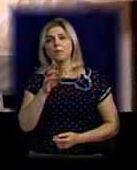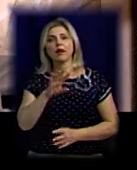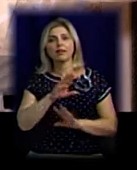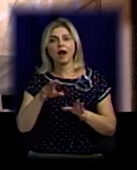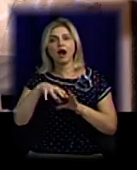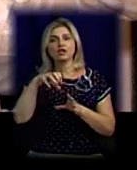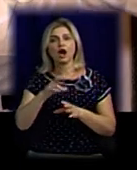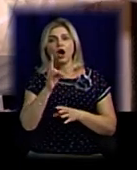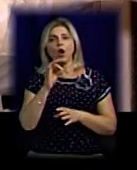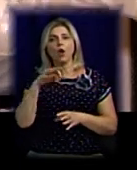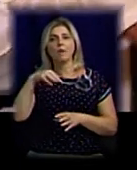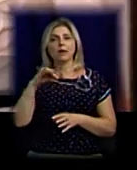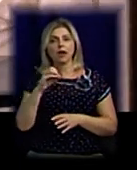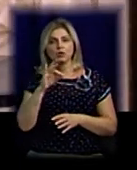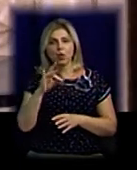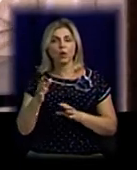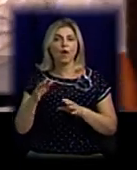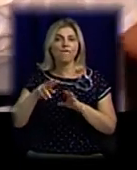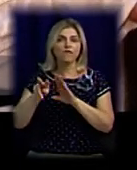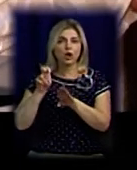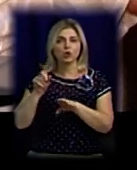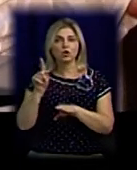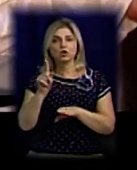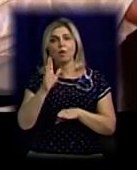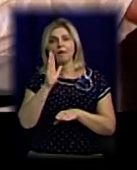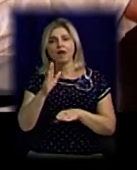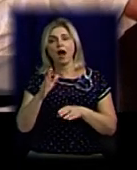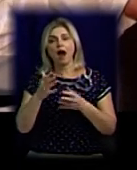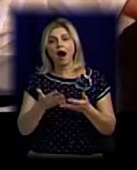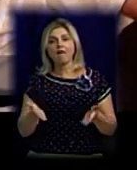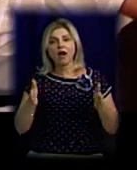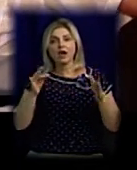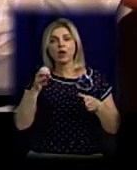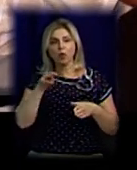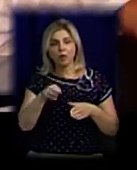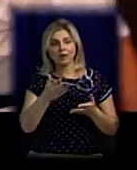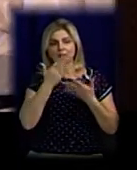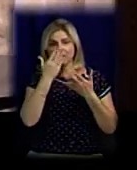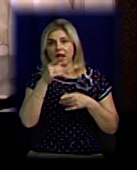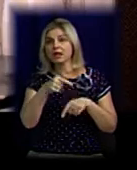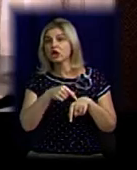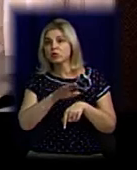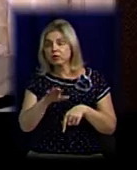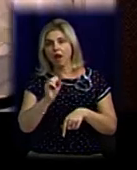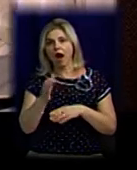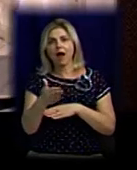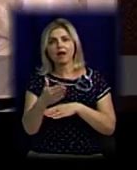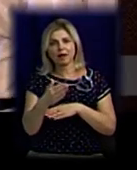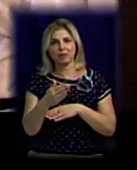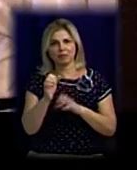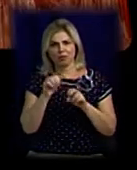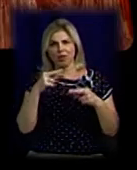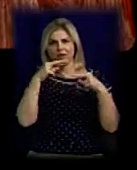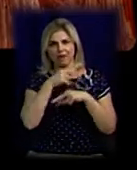нагружав акваріум. Викручайте компресор, щоб акваріум не потрапив хлор на розбір. Ви не слухаєте, а рибки почувають, щоб вони не подавились.